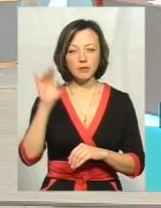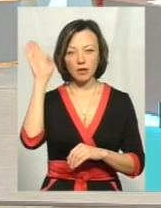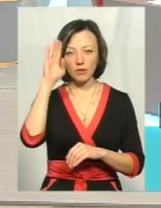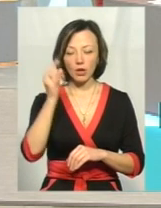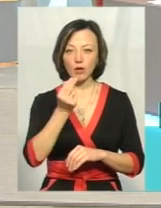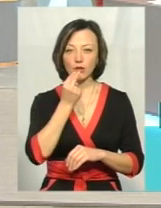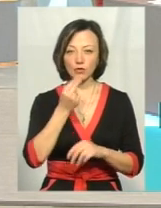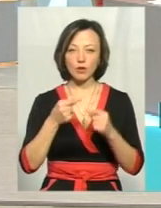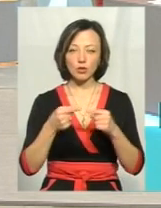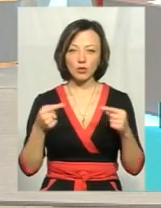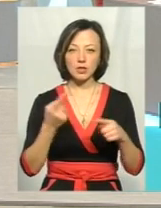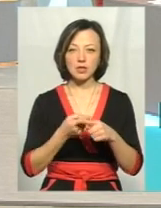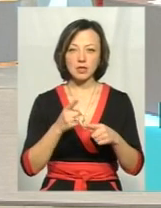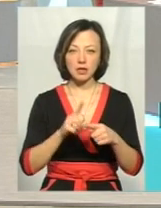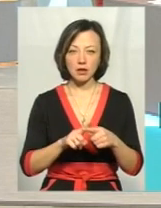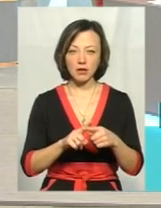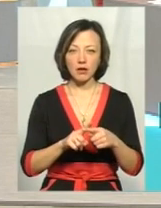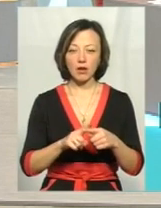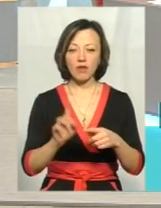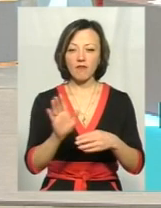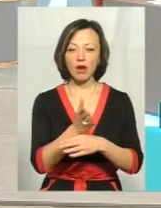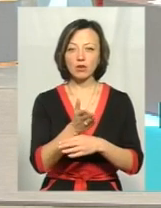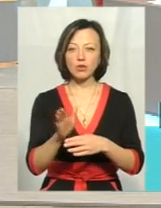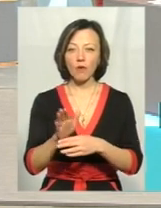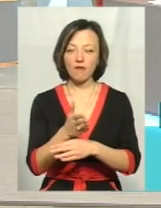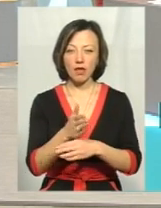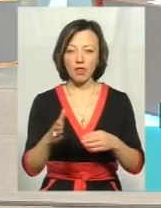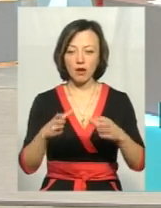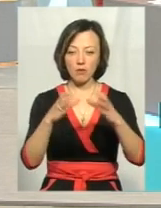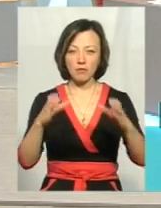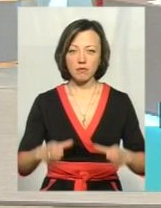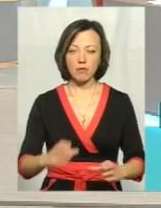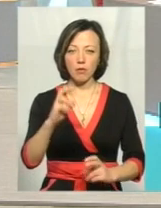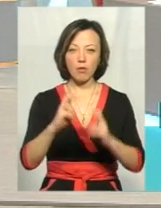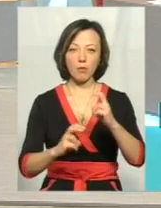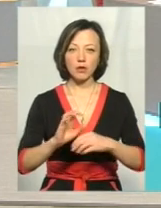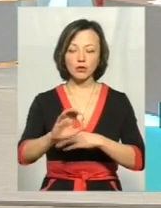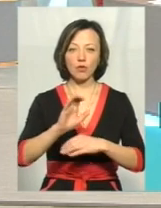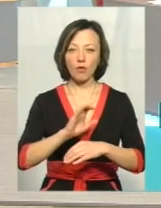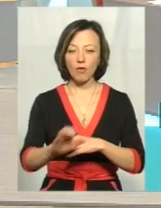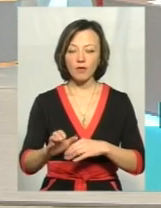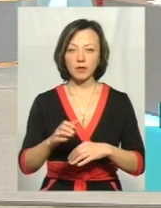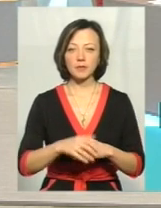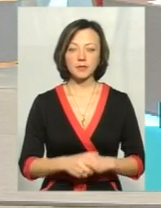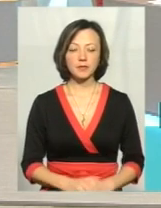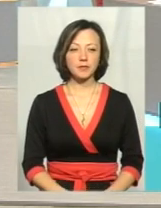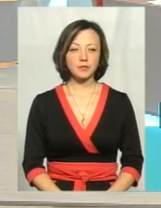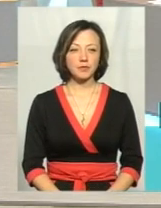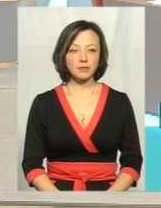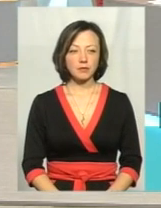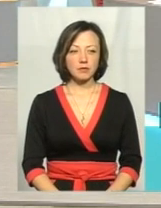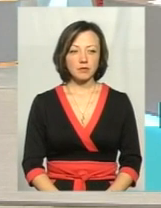харчовий продукт – це вода вже фасована, промисловна вода, яка для споживання теж для споживання.